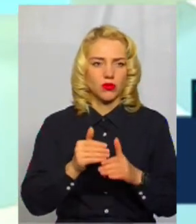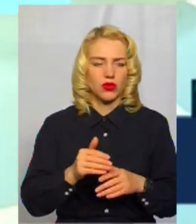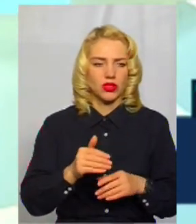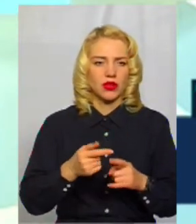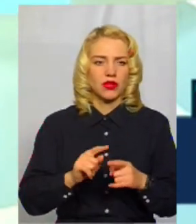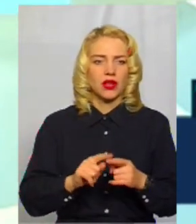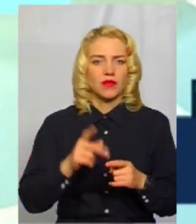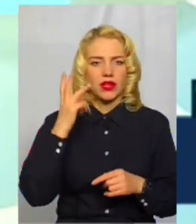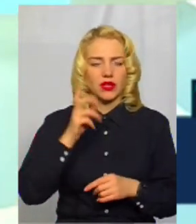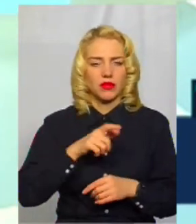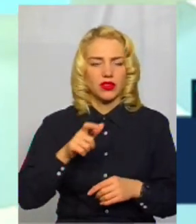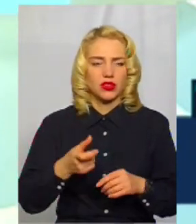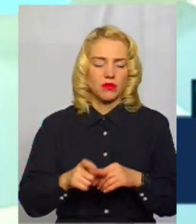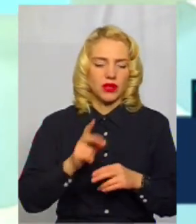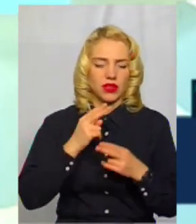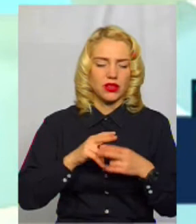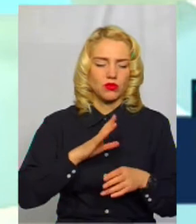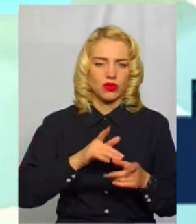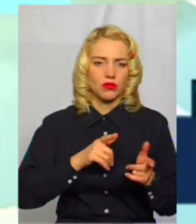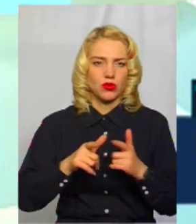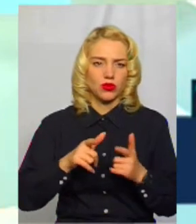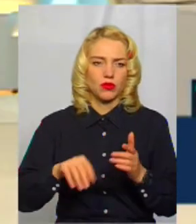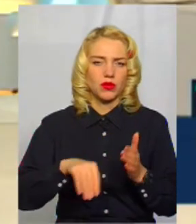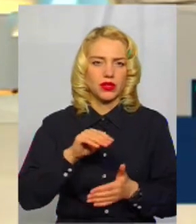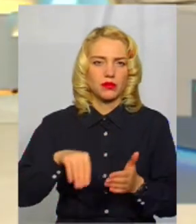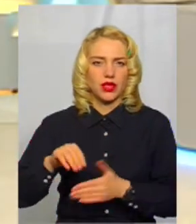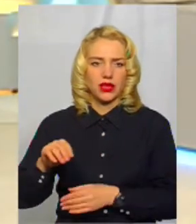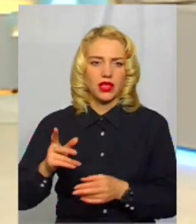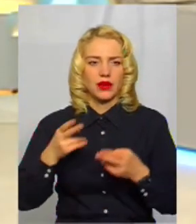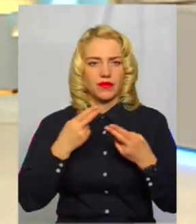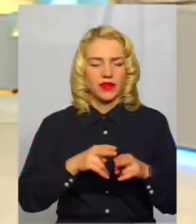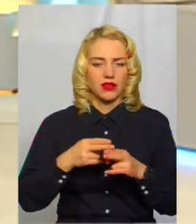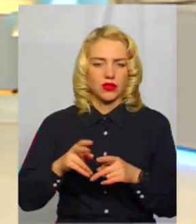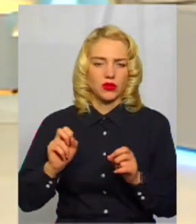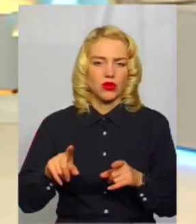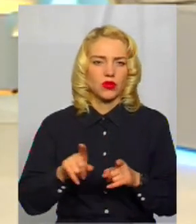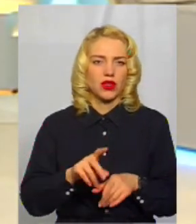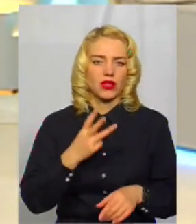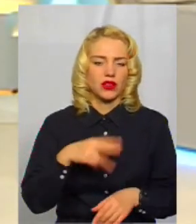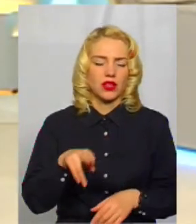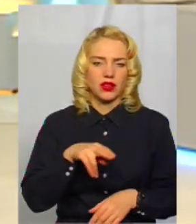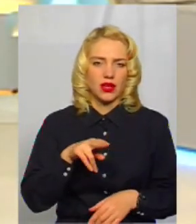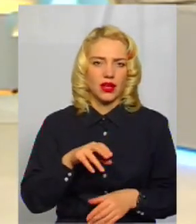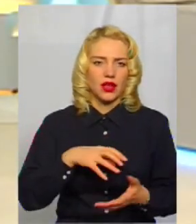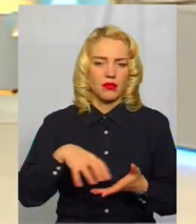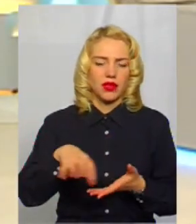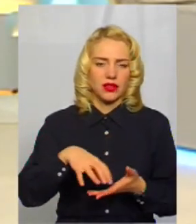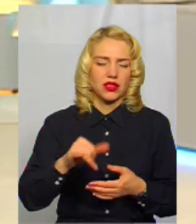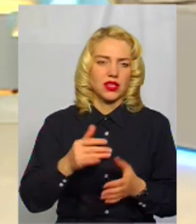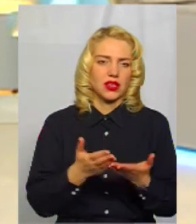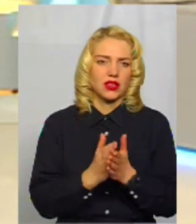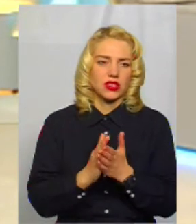хмельничанам бути більш технічно підготовленими. Придбали і техніку, таку як 3D-принтер, якісь книжки